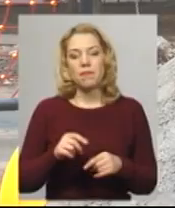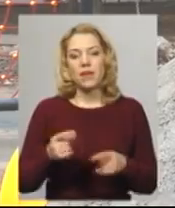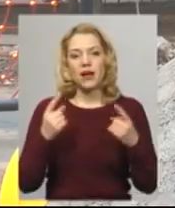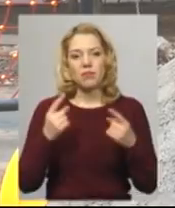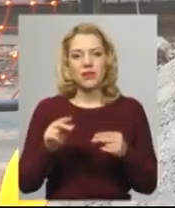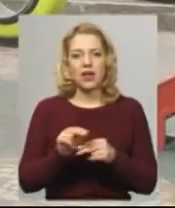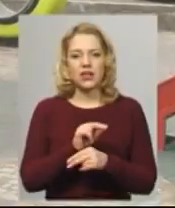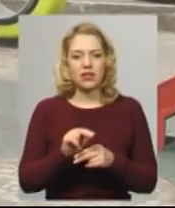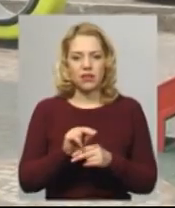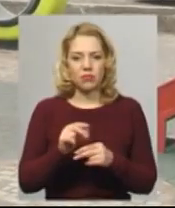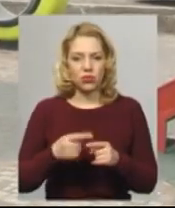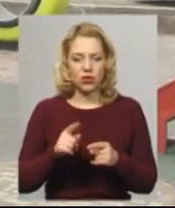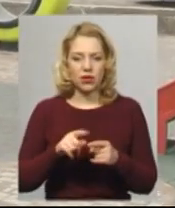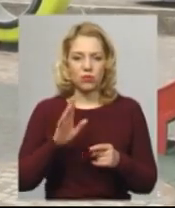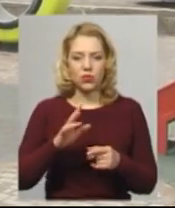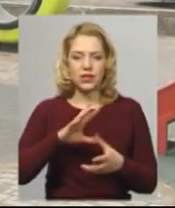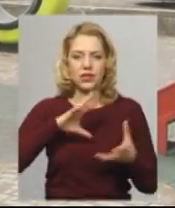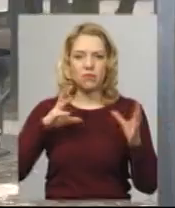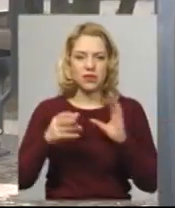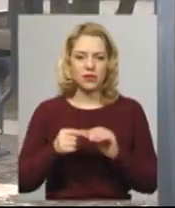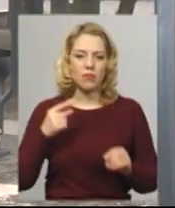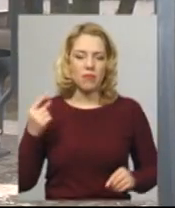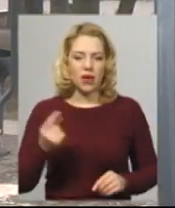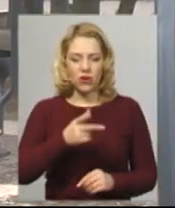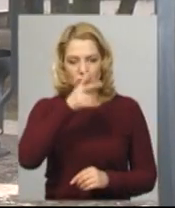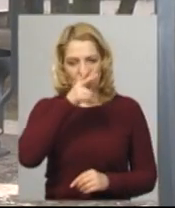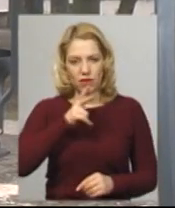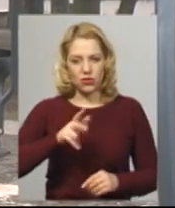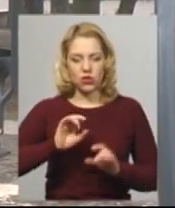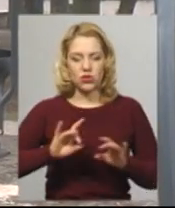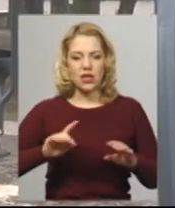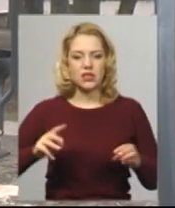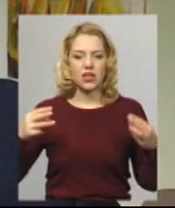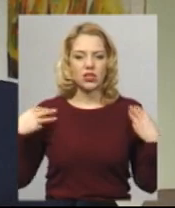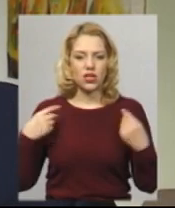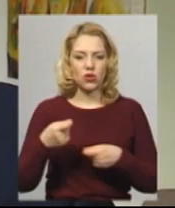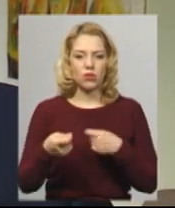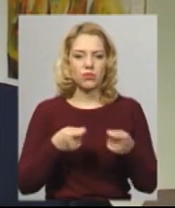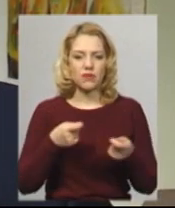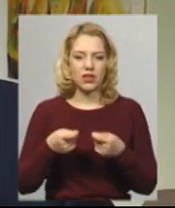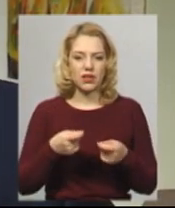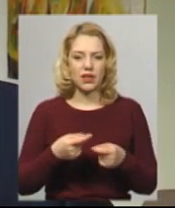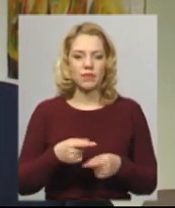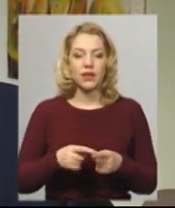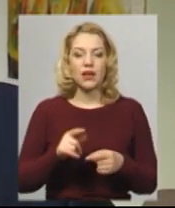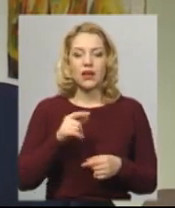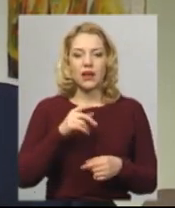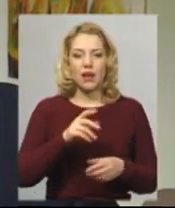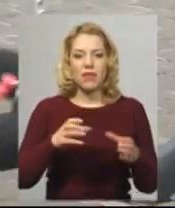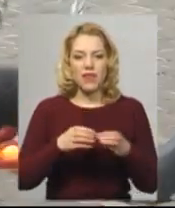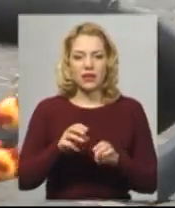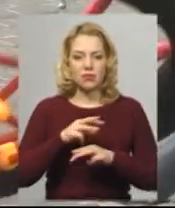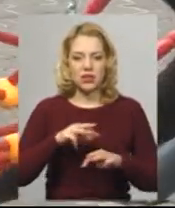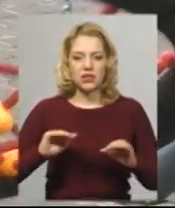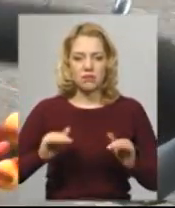майданчика розглядатимуть за підсумками першого кварталу, каже начальник фінансового управління Хмельницької міської ради Сергій Ямчук. Додає, кабінет міністрів зменшив